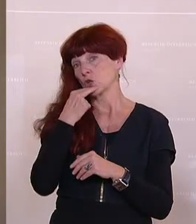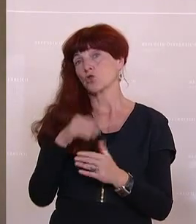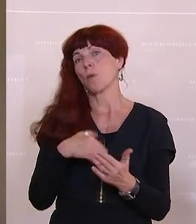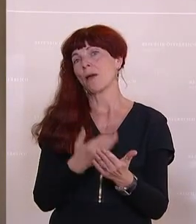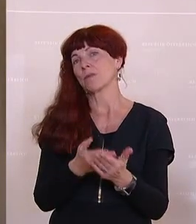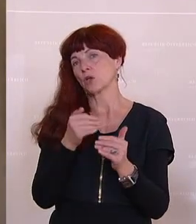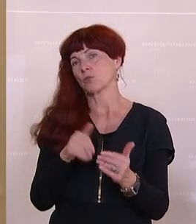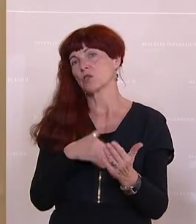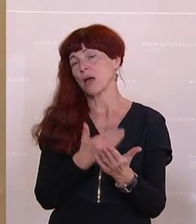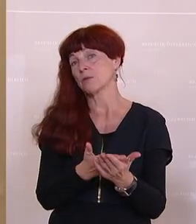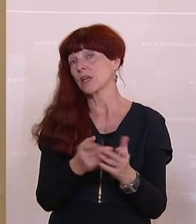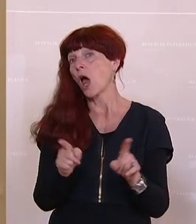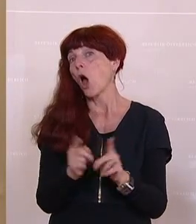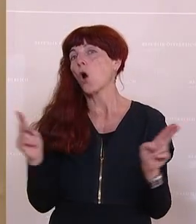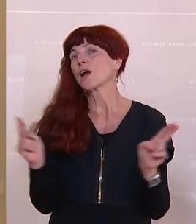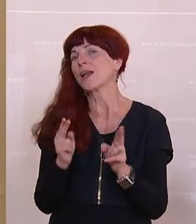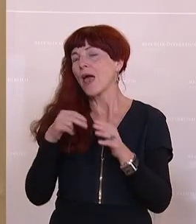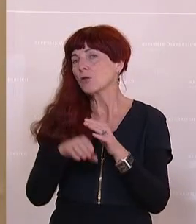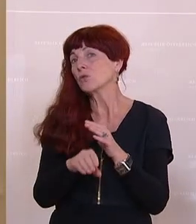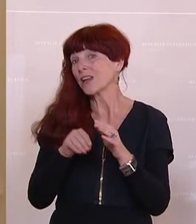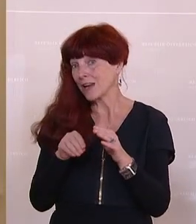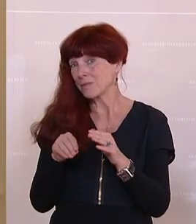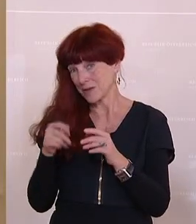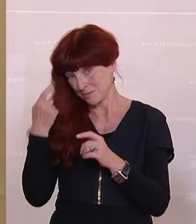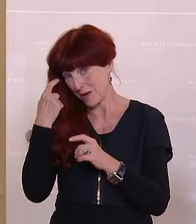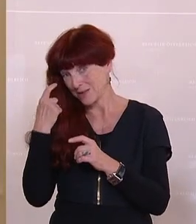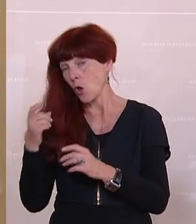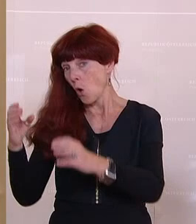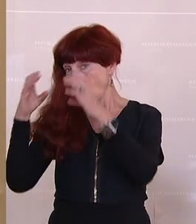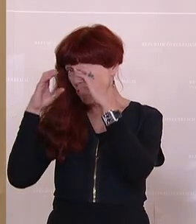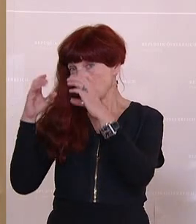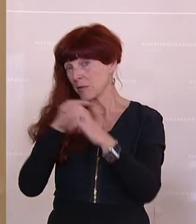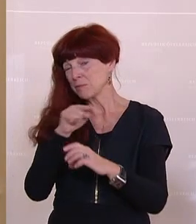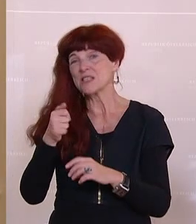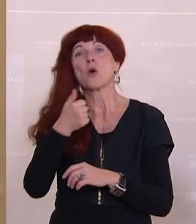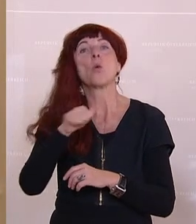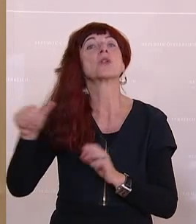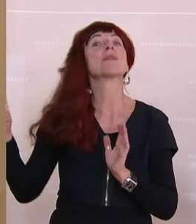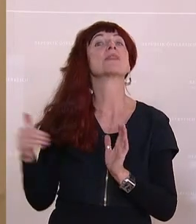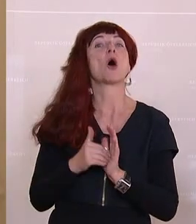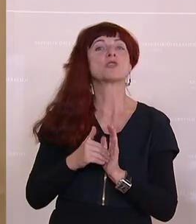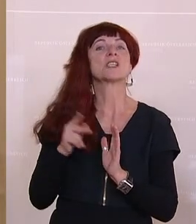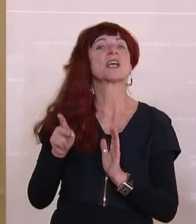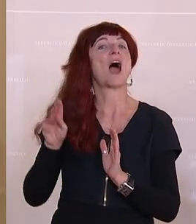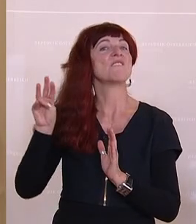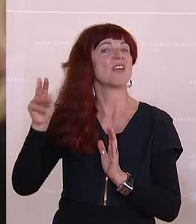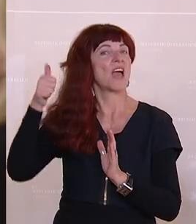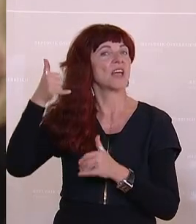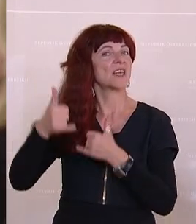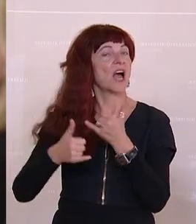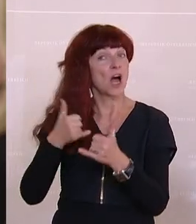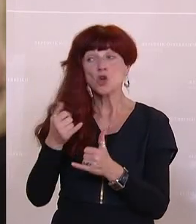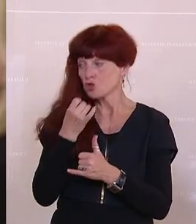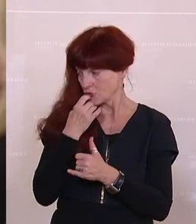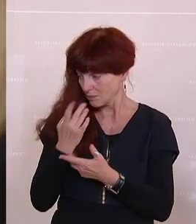Gilt auch für Kleinunternehmer in Richtung ÖVP bis 100.000 Kilowattstunden im Jahr? Ist das korrekt, Frau